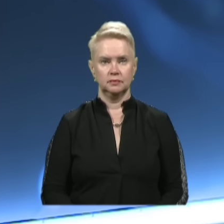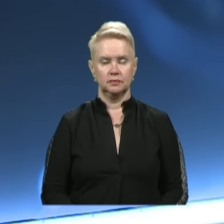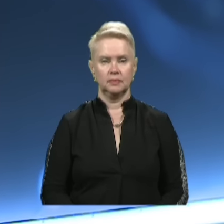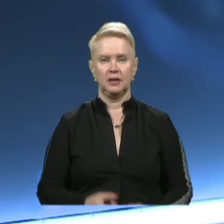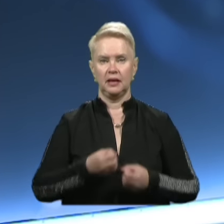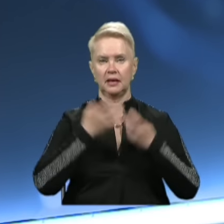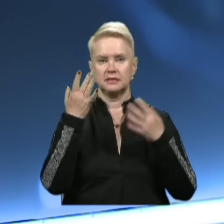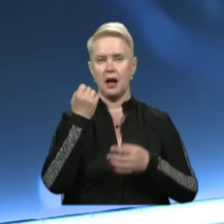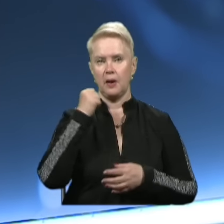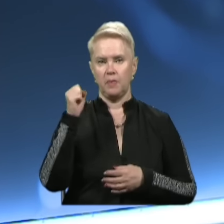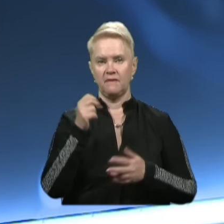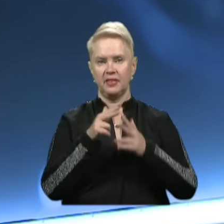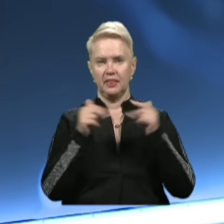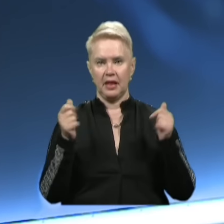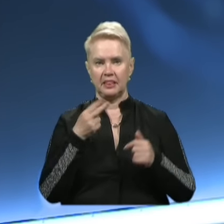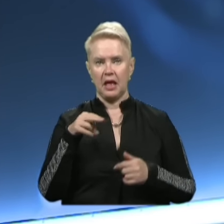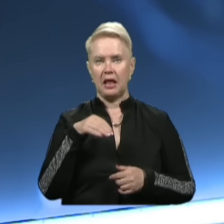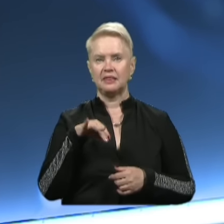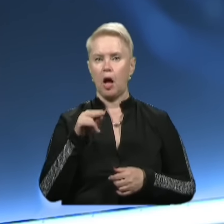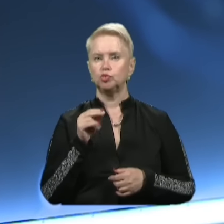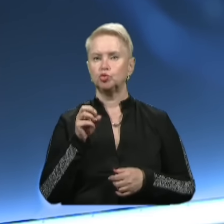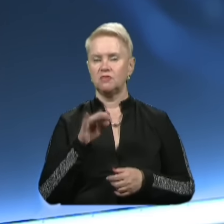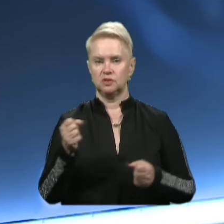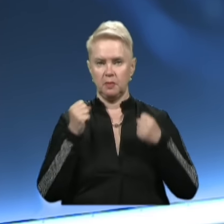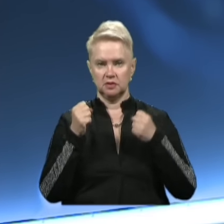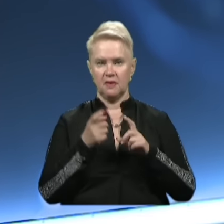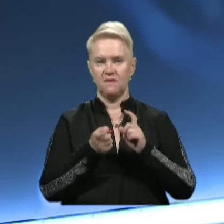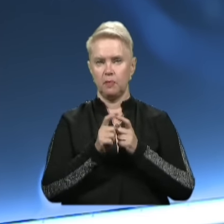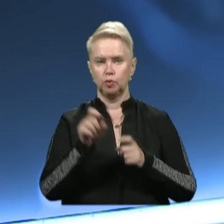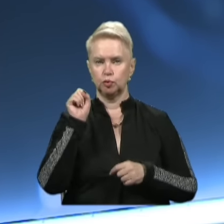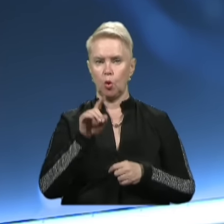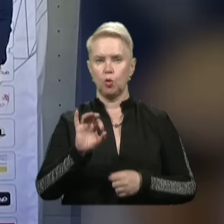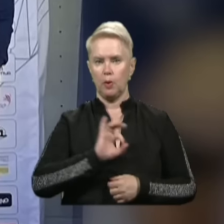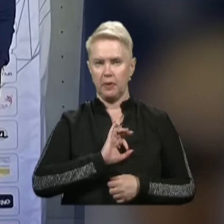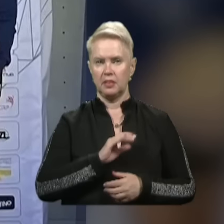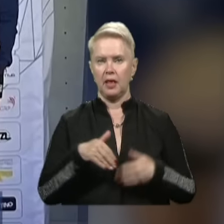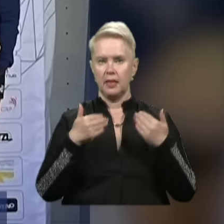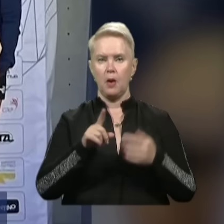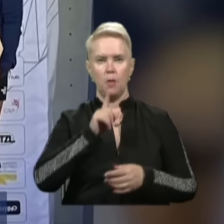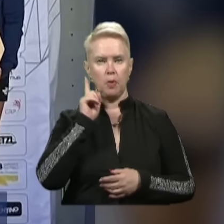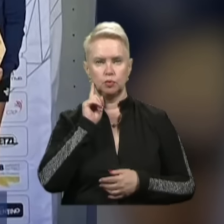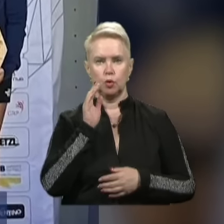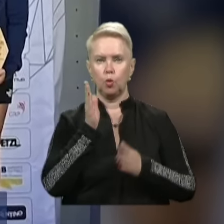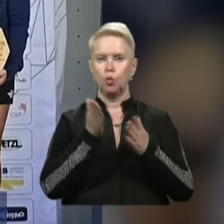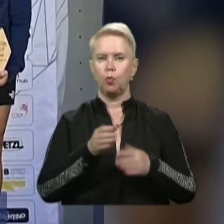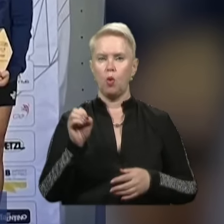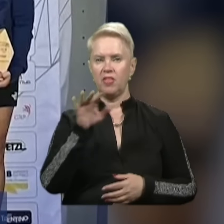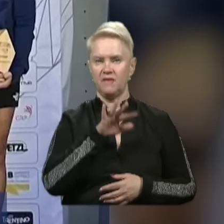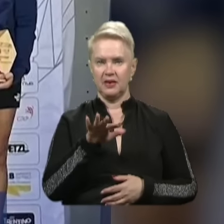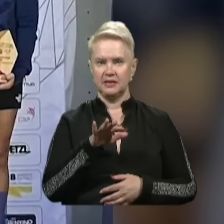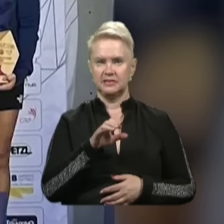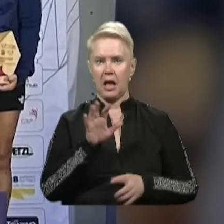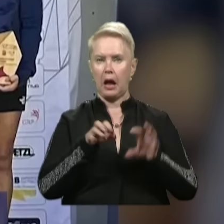Яскрава перемога від дніпрянки Дар'ї Ткачової. Спортсменка виборола золоту медаль на етапі молодіжного Кубку Європи із